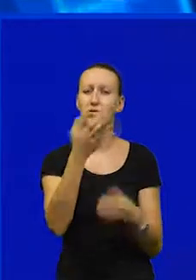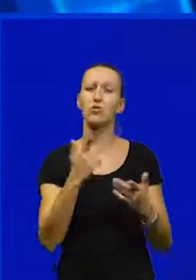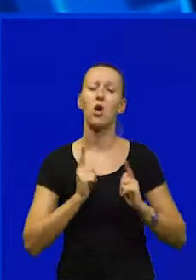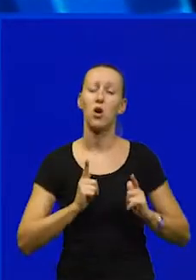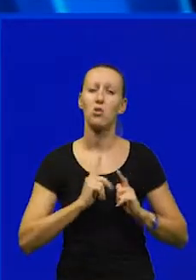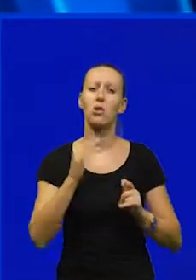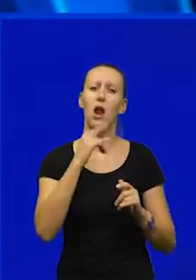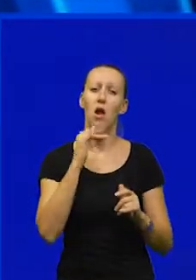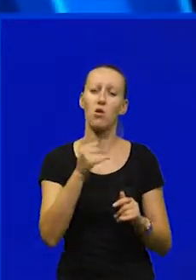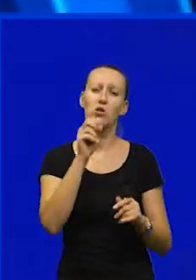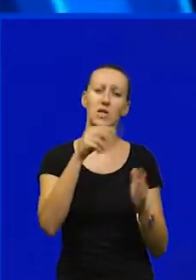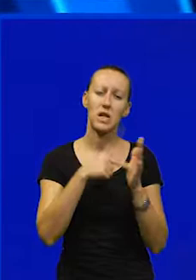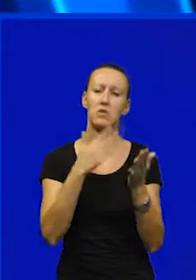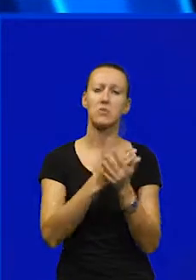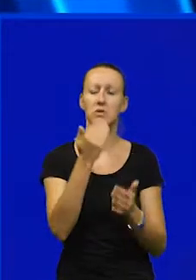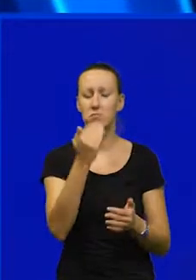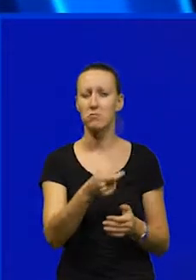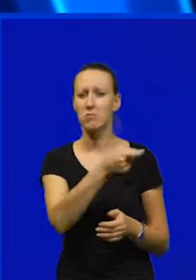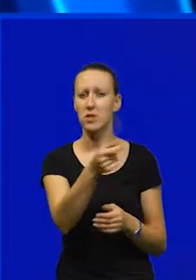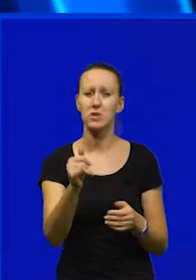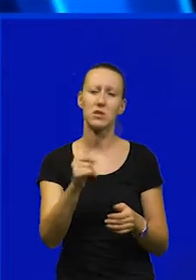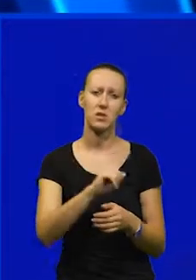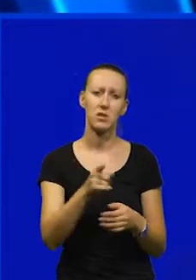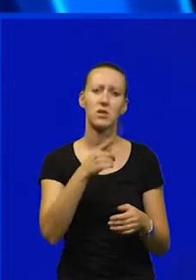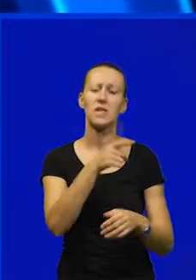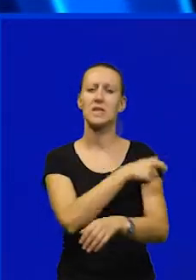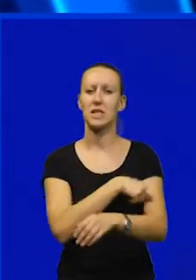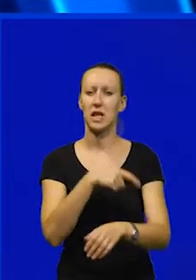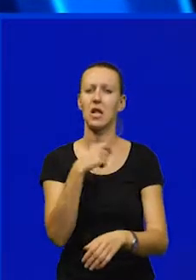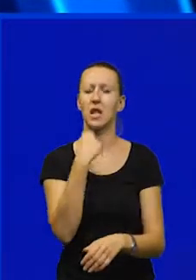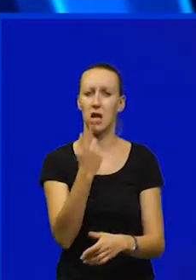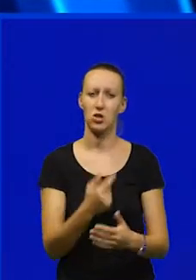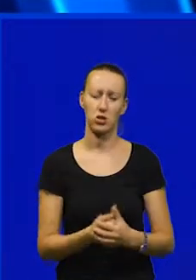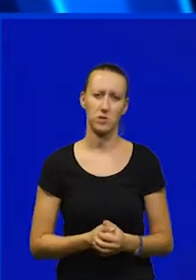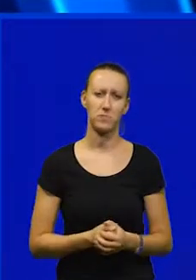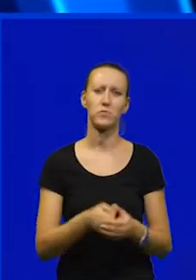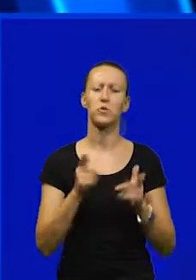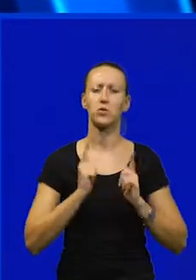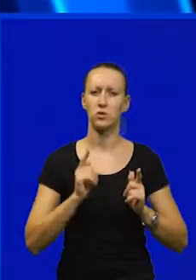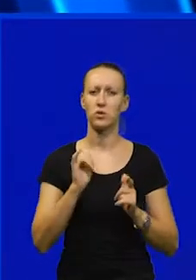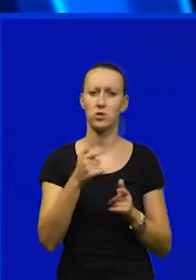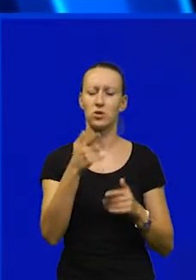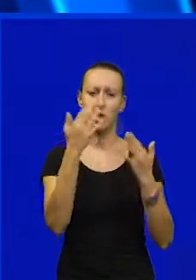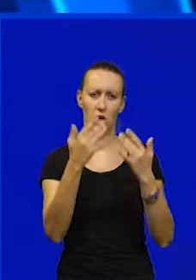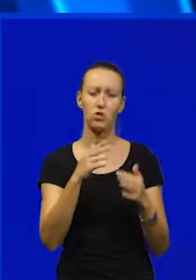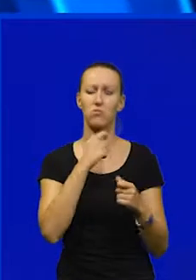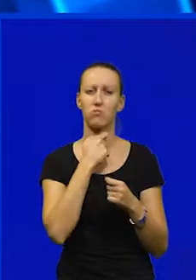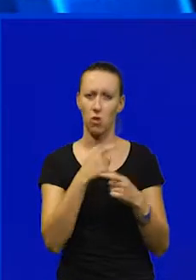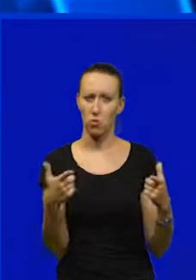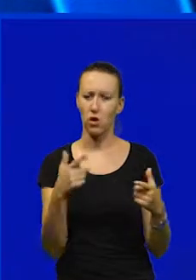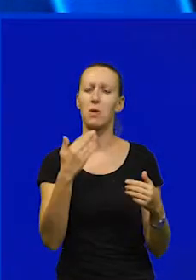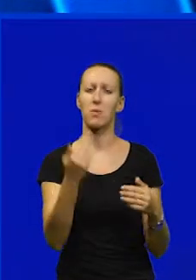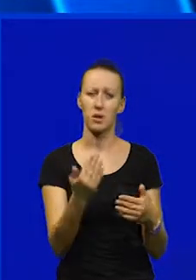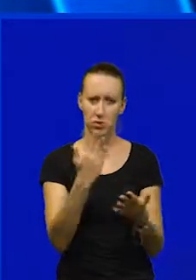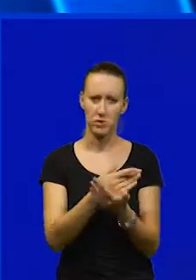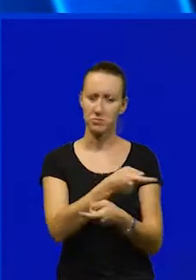očekuje hoće li 13. biti ispata plaće, predstavnik sindikata ističe. Očekujem da će se račun deblokirati i da će plaća